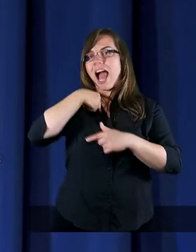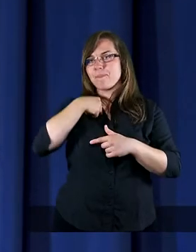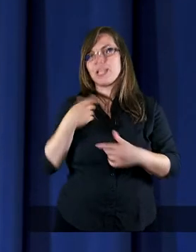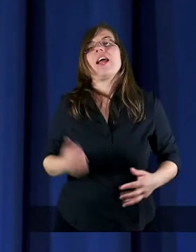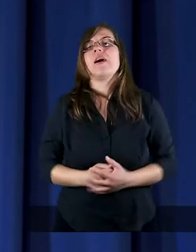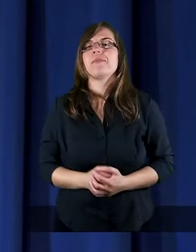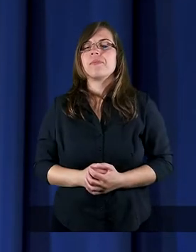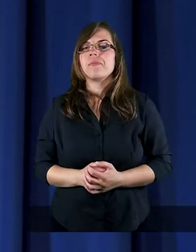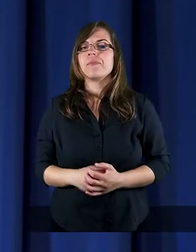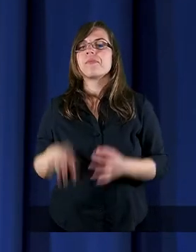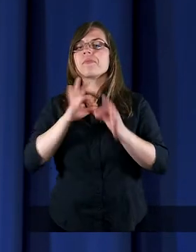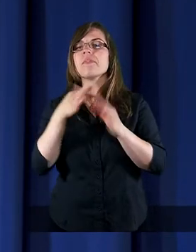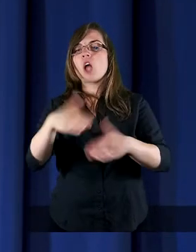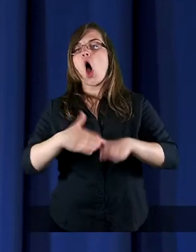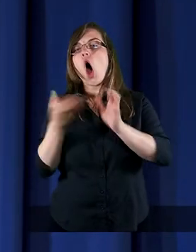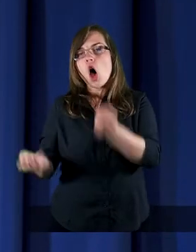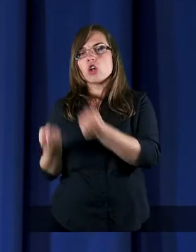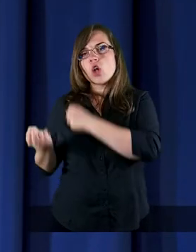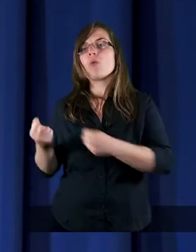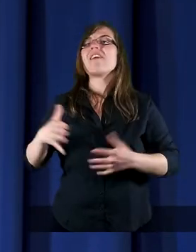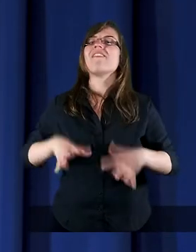Ja kiedyś byłem pod wrażeniem.